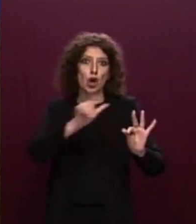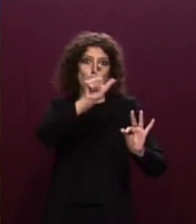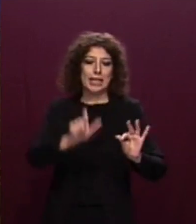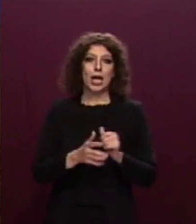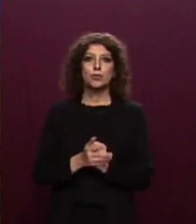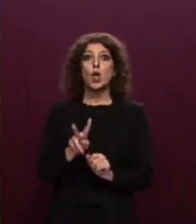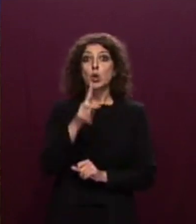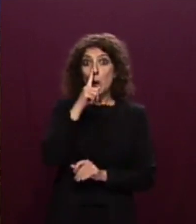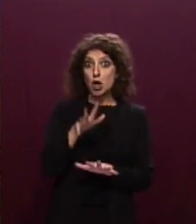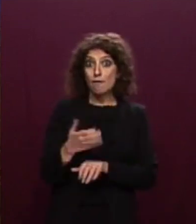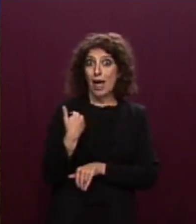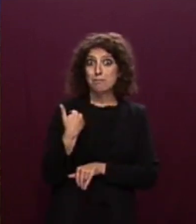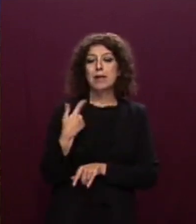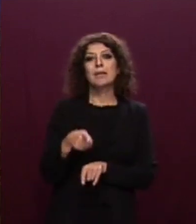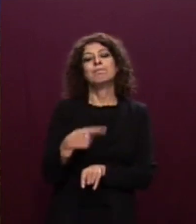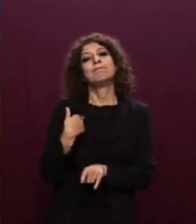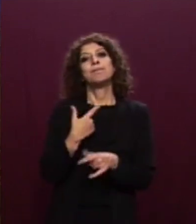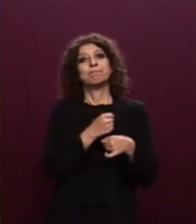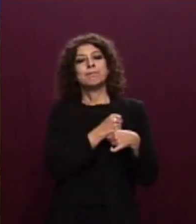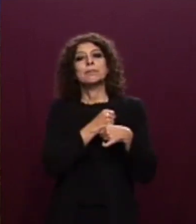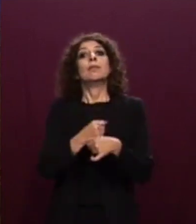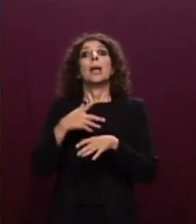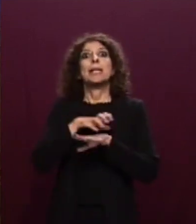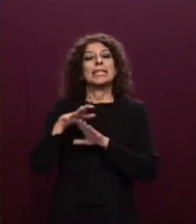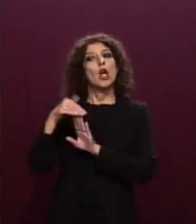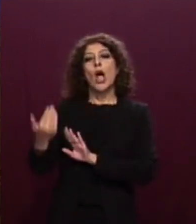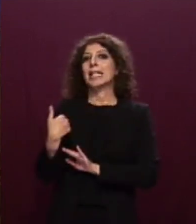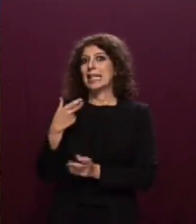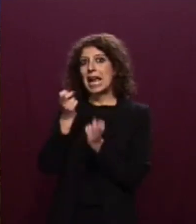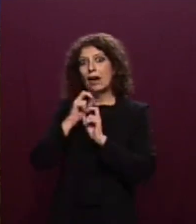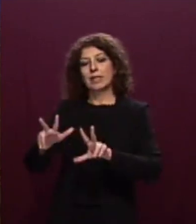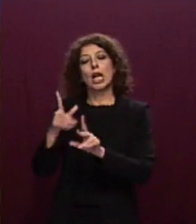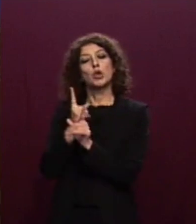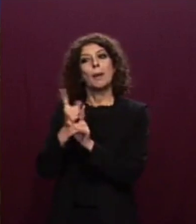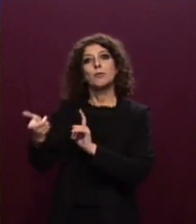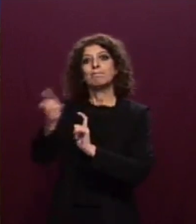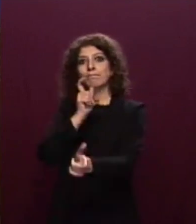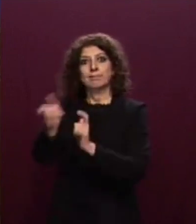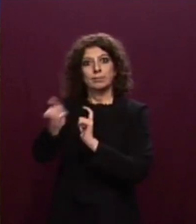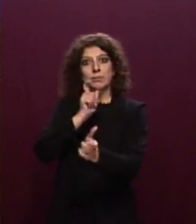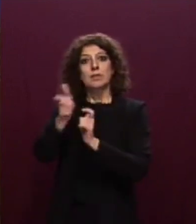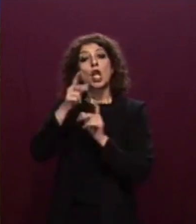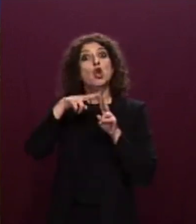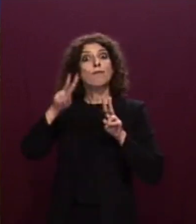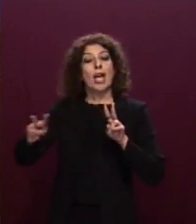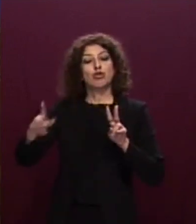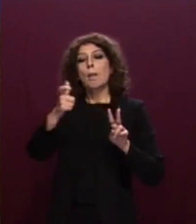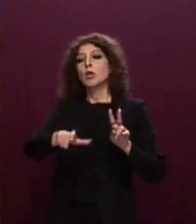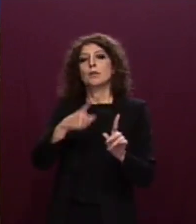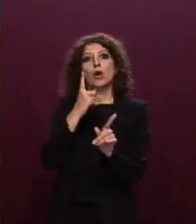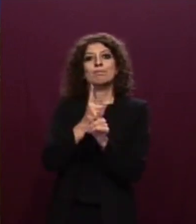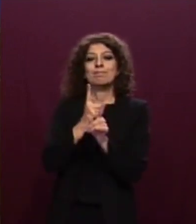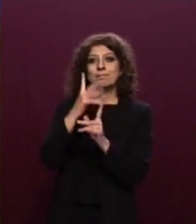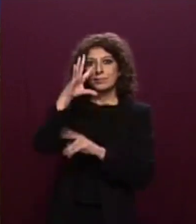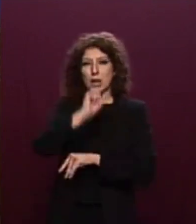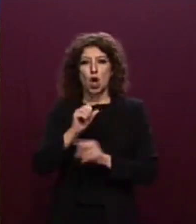novembre ho rappresentato al nostro Ministero degli Esteri l'esigenza di mantenere aperte le interlocuzioni con la Norvegia, al fine di sollecitare l'esercizio della sua